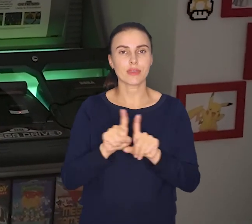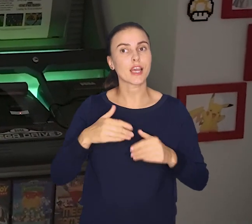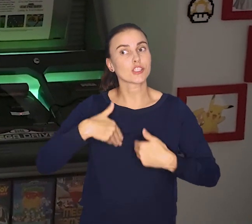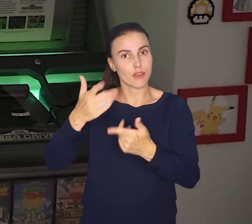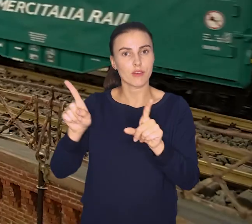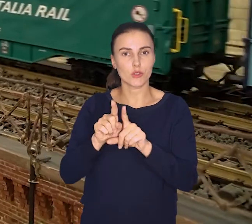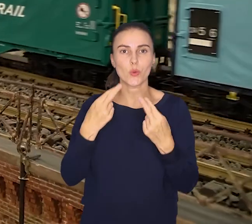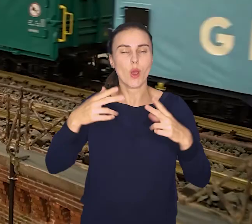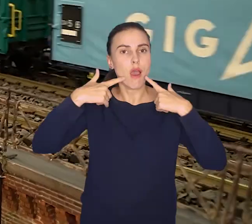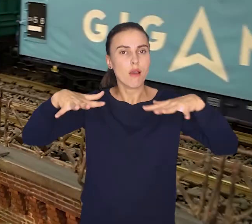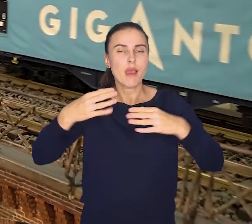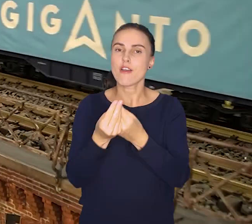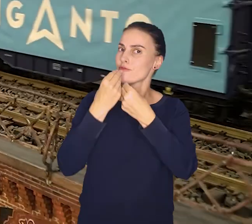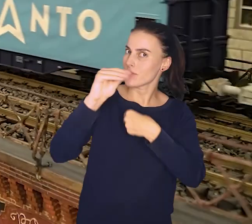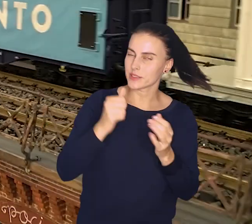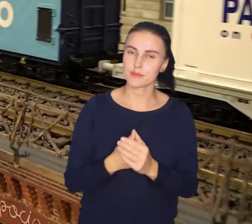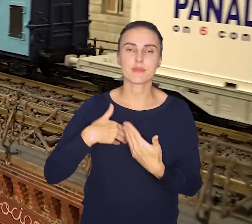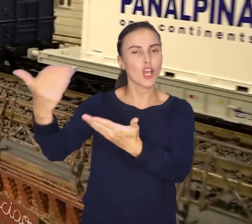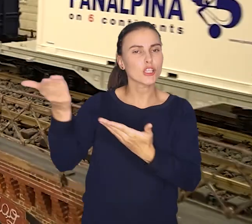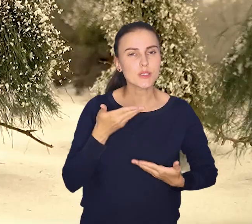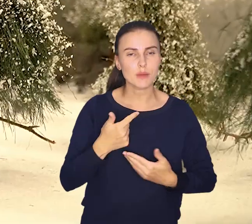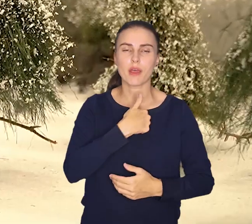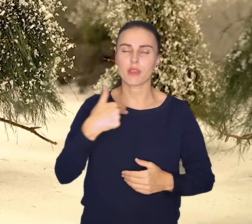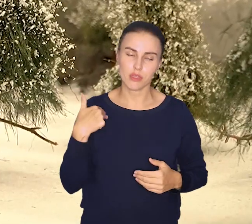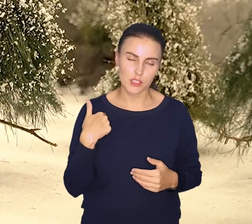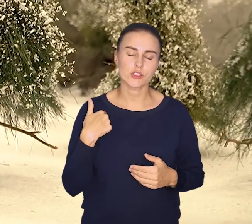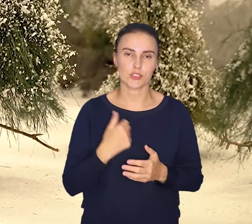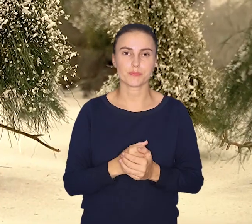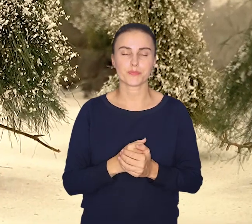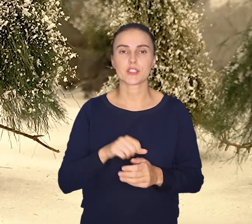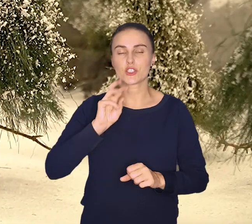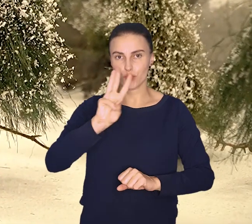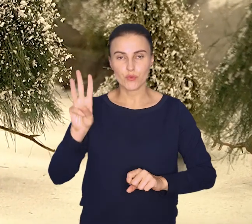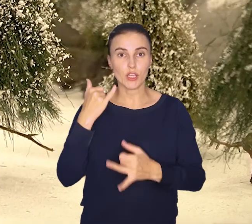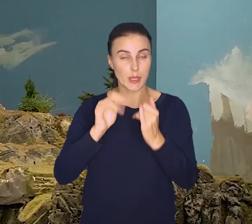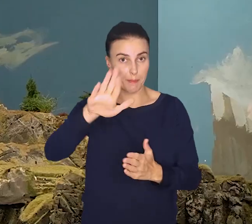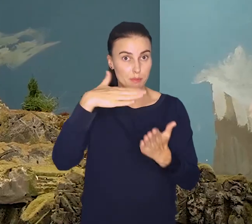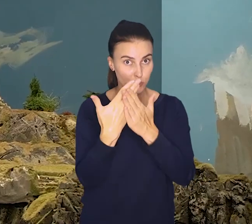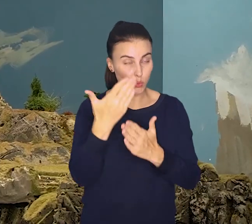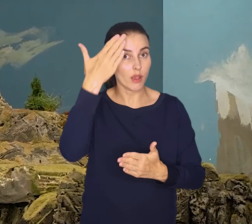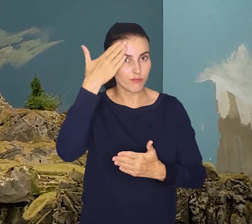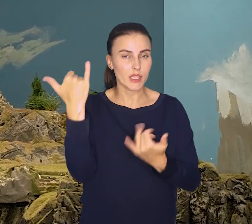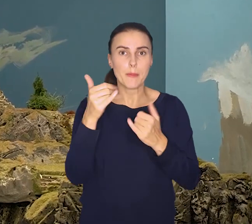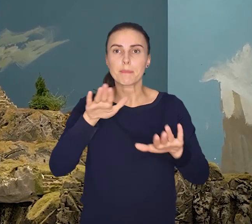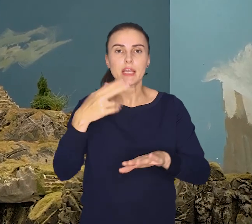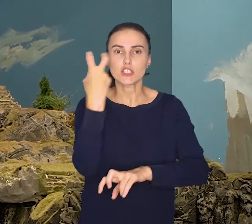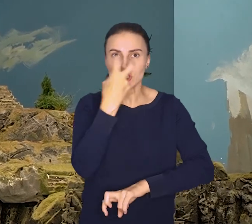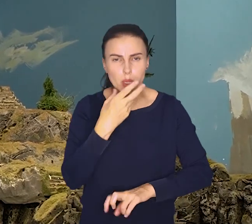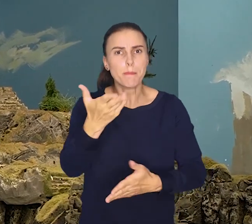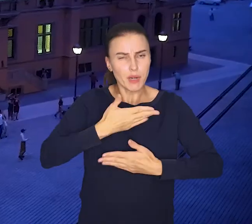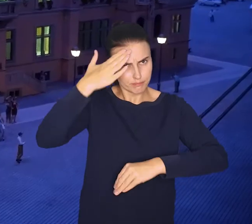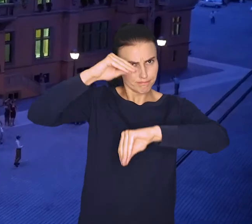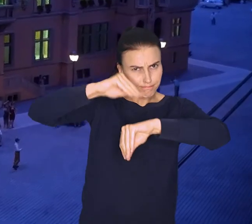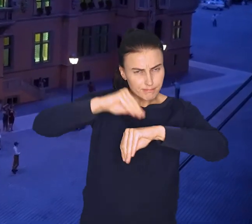dostarczał też wielu rozrywek. Po więcej zapraszamy na nasz kanał, a jeśli sami znacie przykłady takich nieoczywistych miejsc,